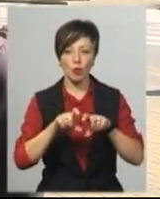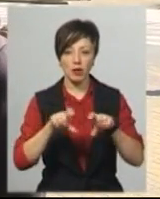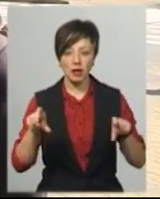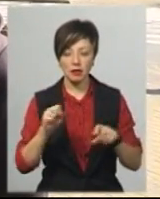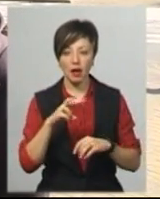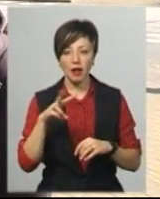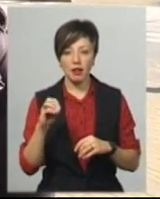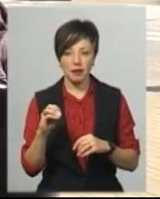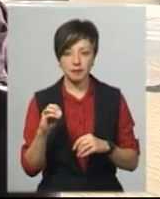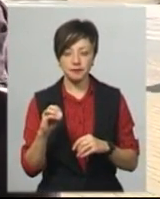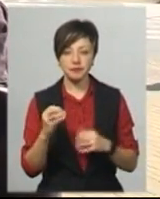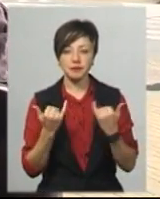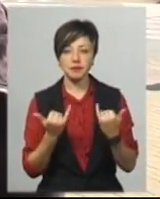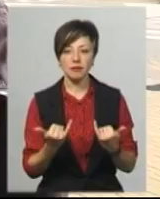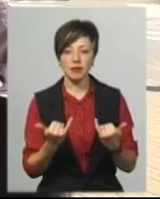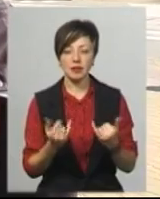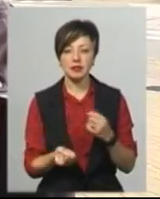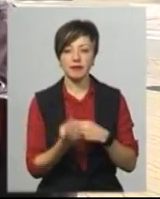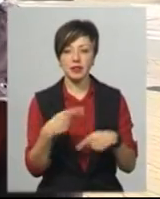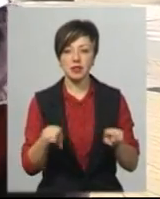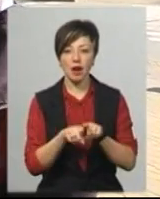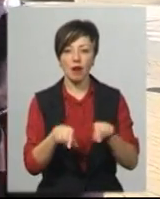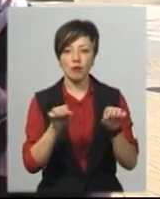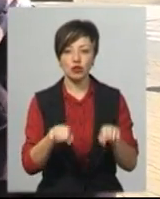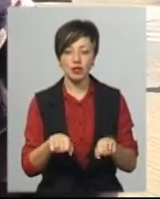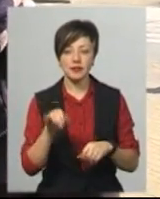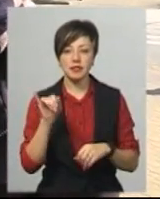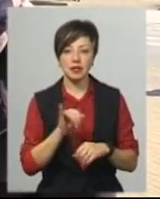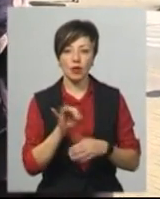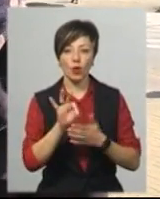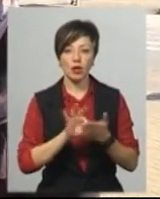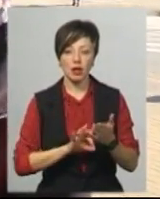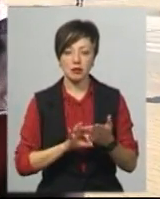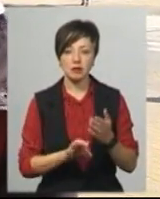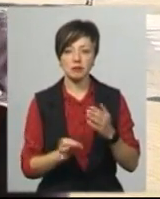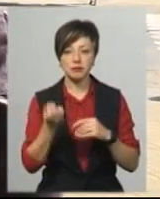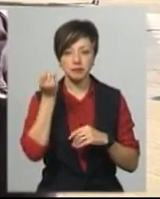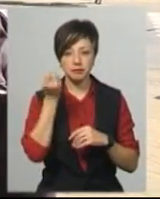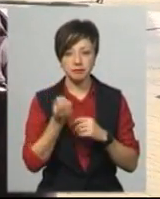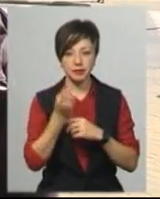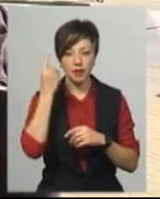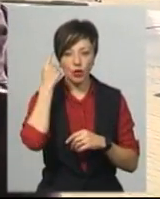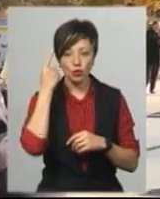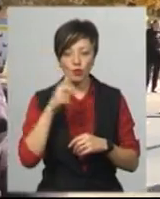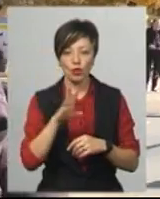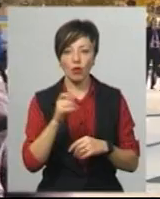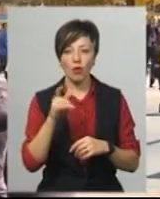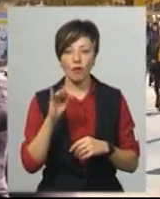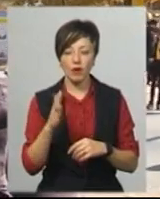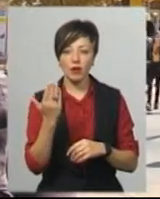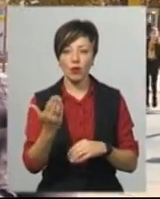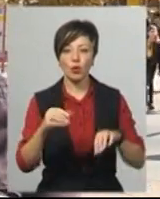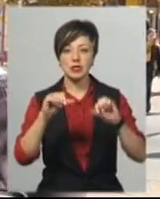але зараз в'явилась така можливість. І одразу спала на думку саме Антона Логова, оскільки його